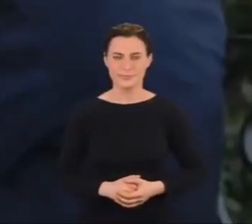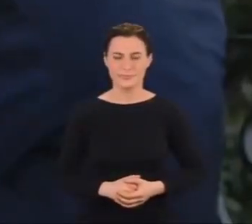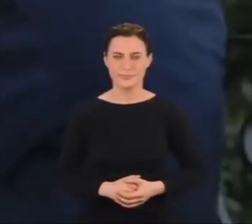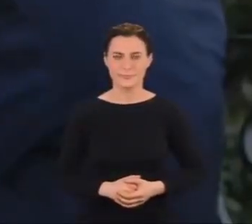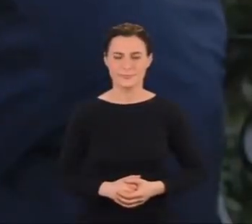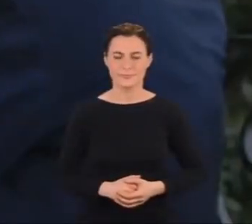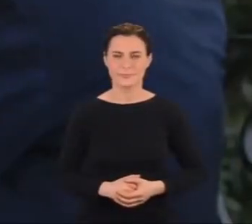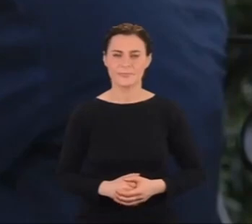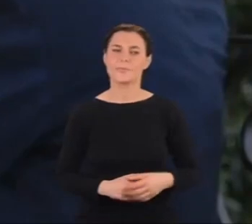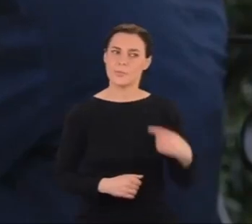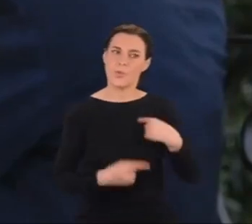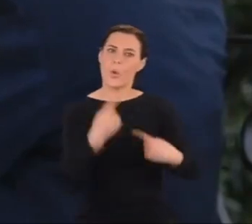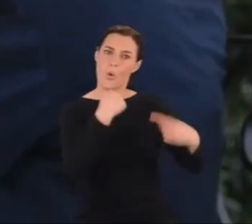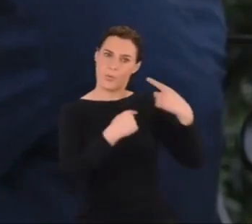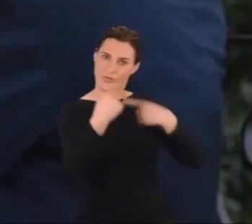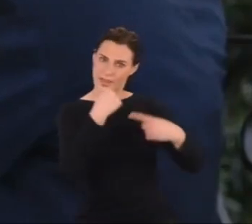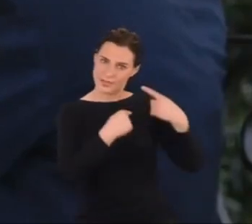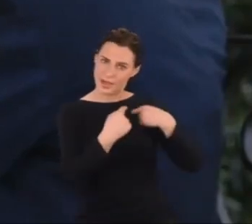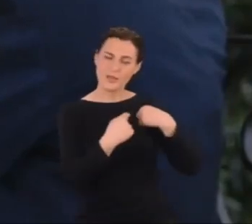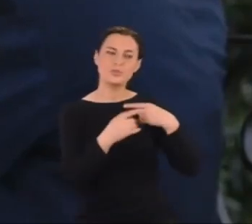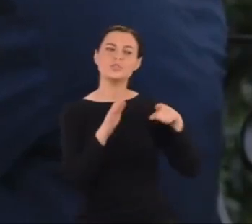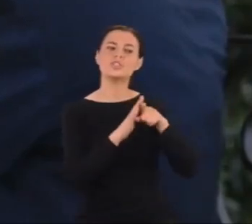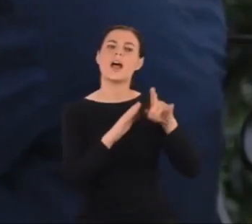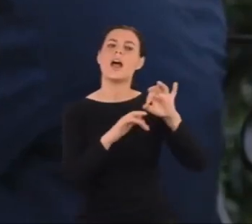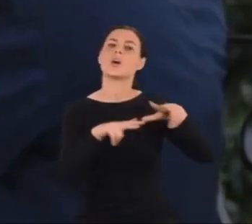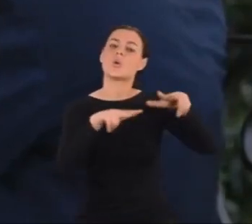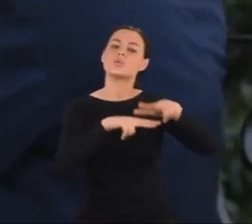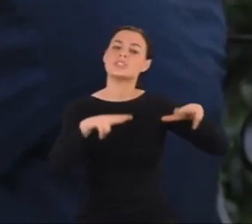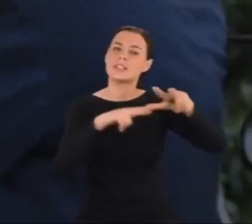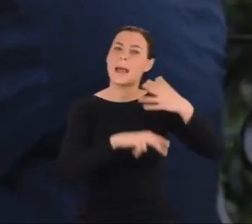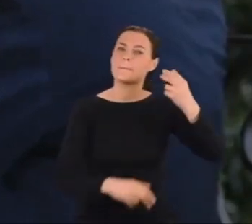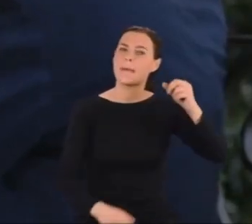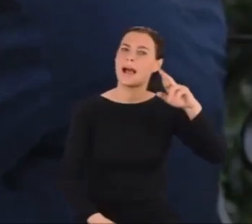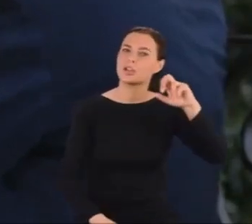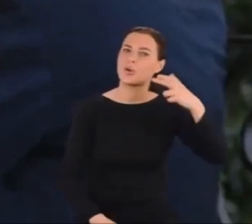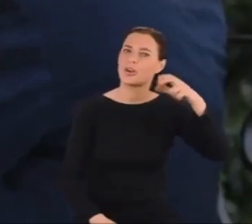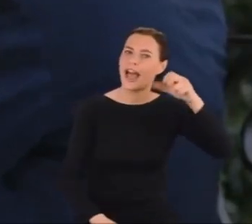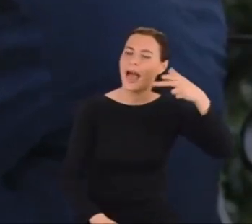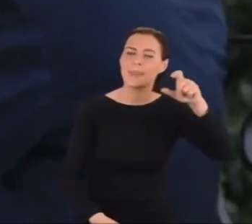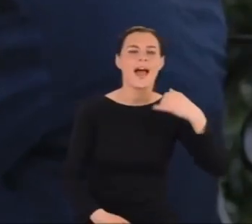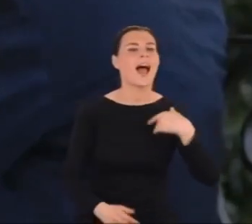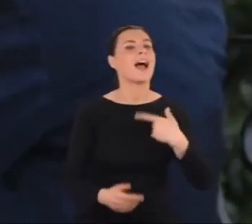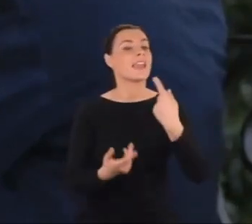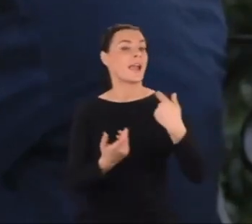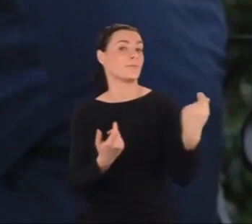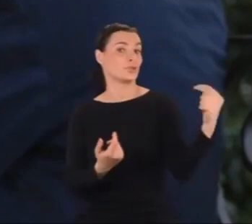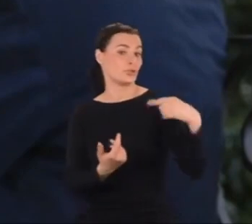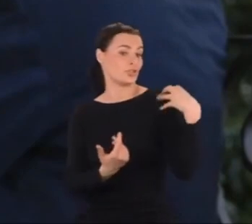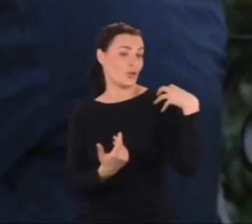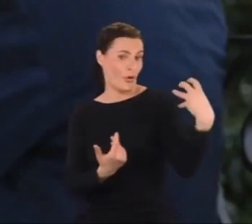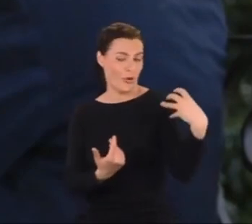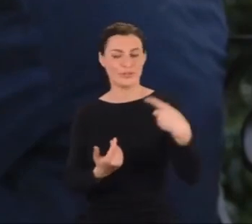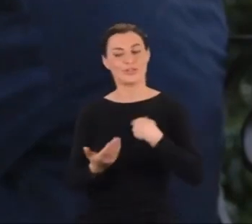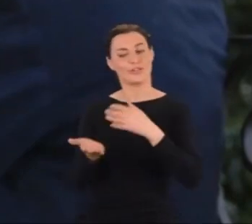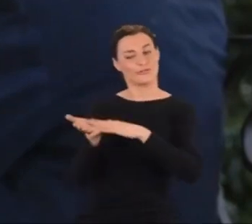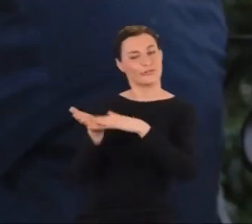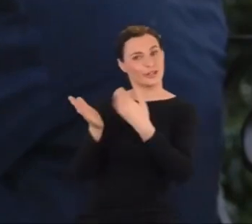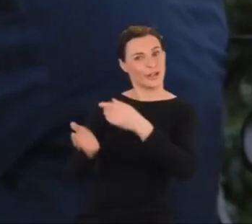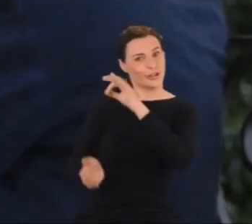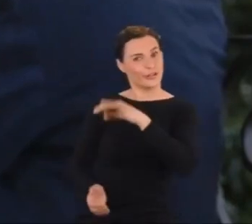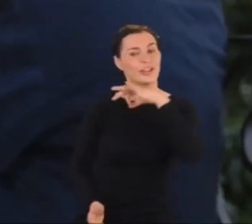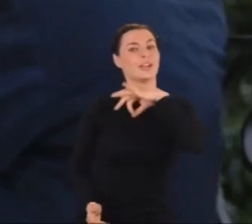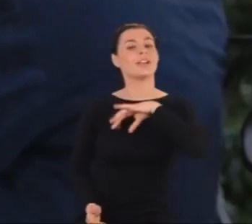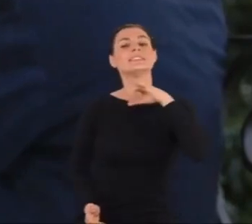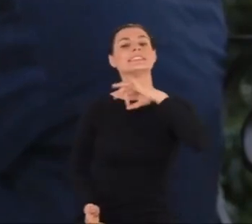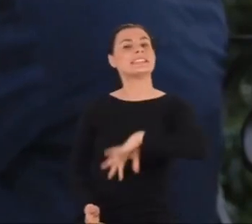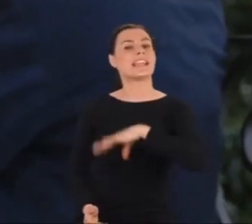Opowiadano mi, że państwo Majorana często popisywali się przed gośćmi talentem matematycznym kilkuletniego Ettore.